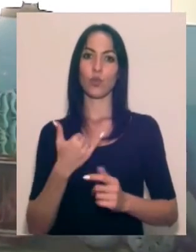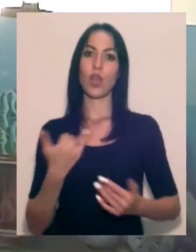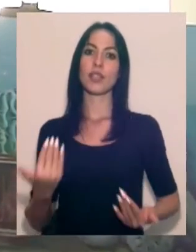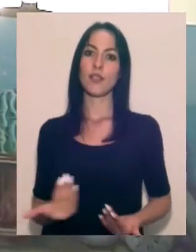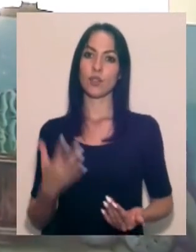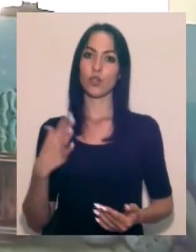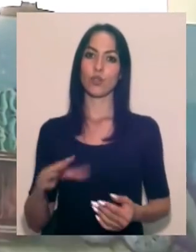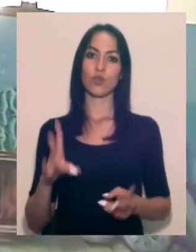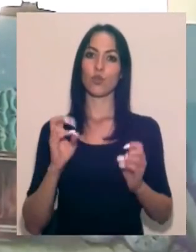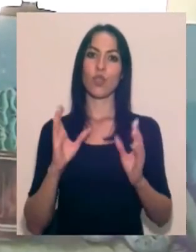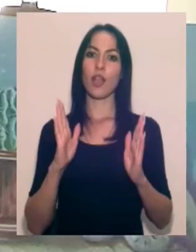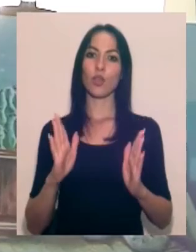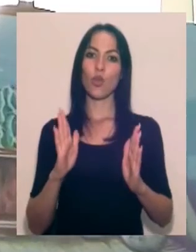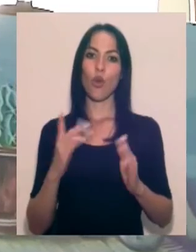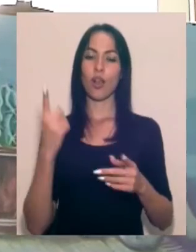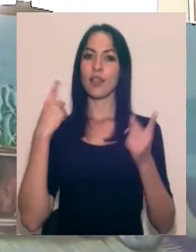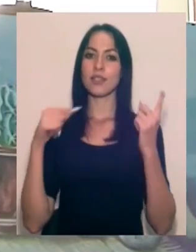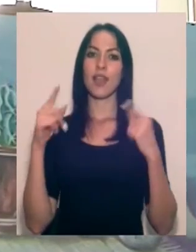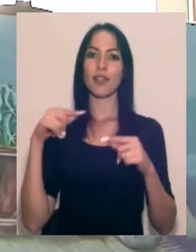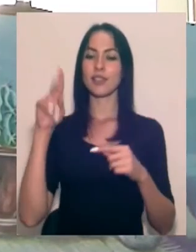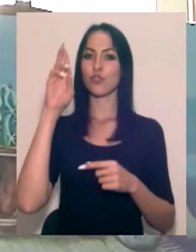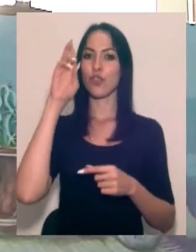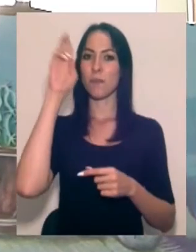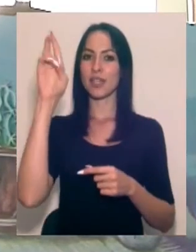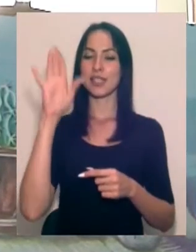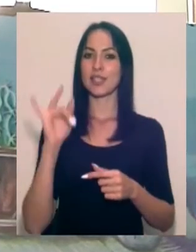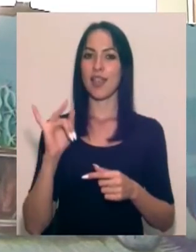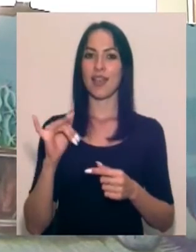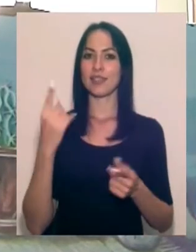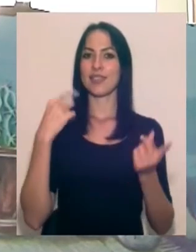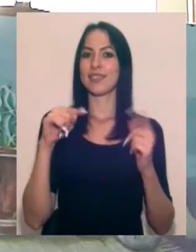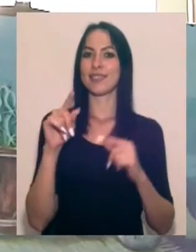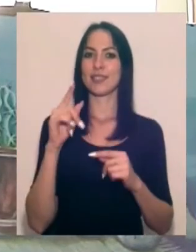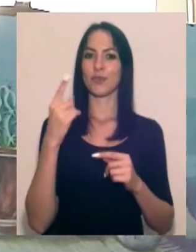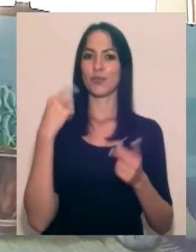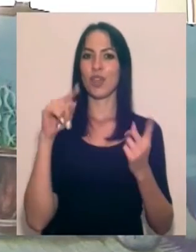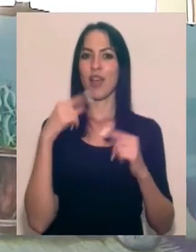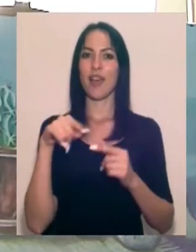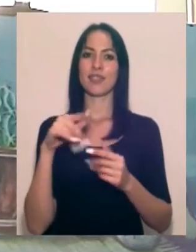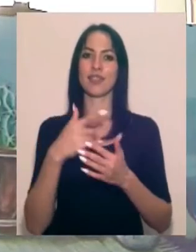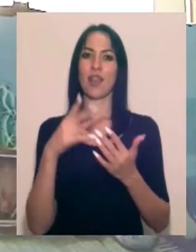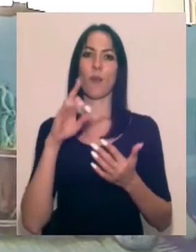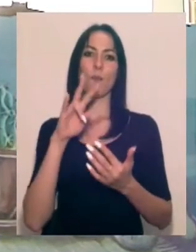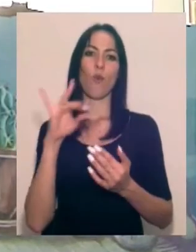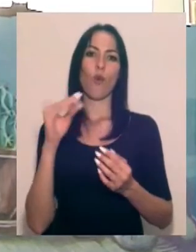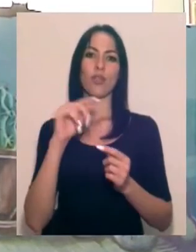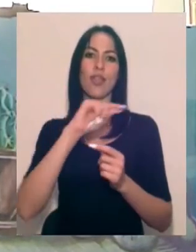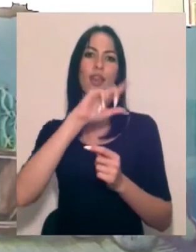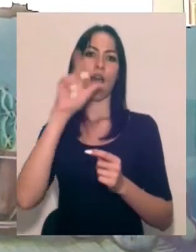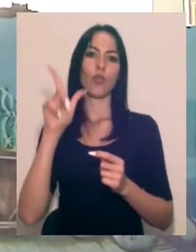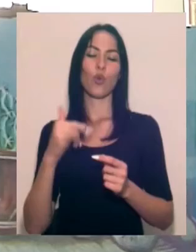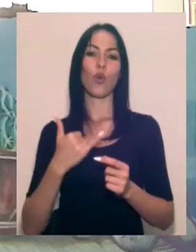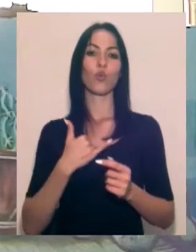не тільки сказочні принцеси і герої, сказок, поні, радуга. Але в нашій житті